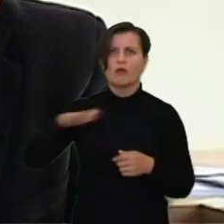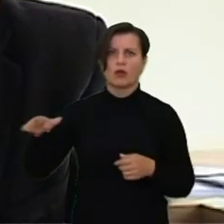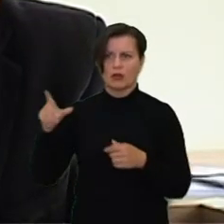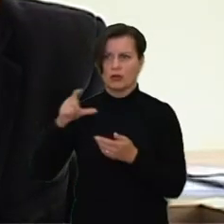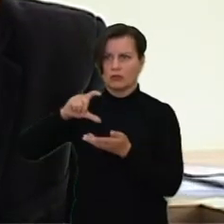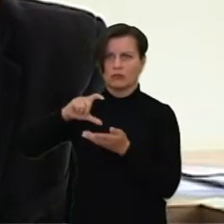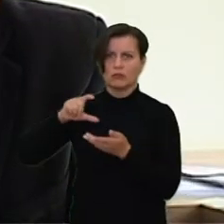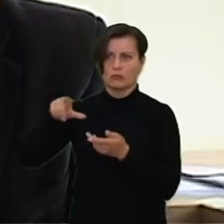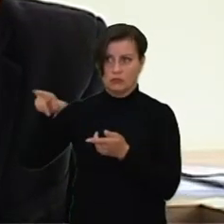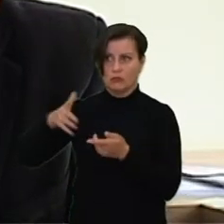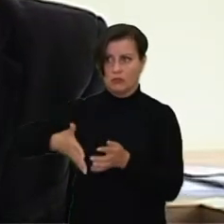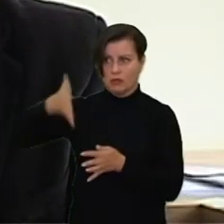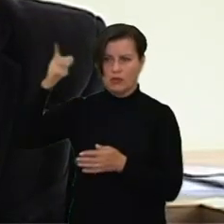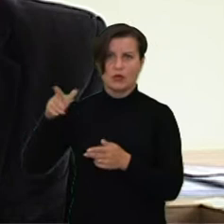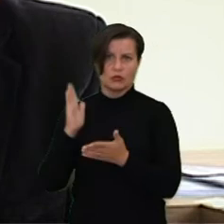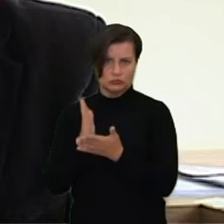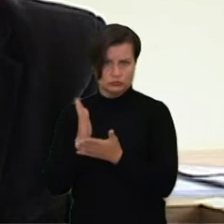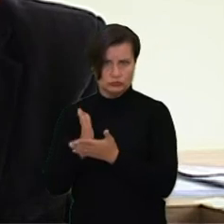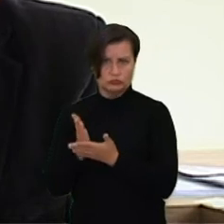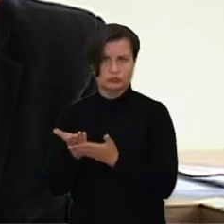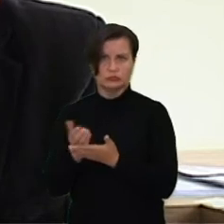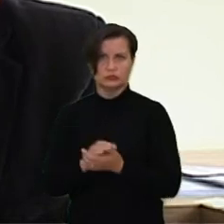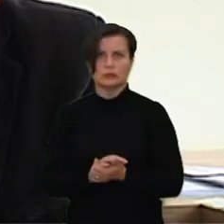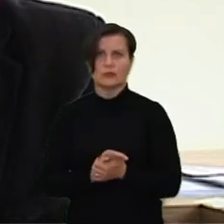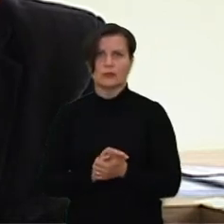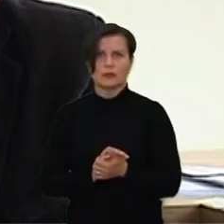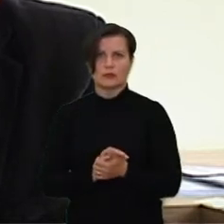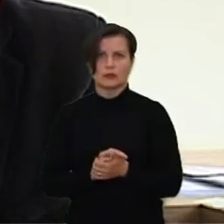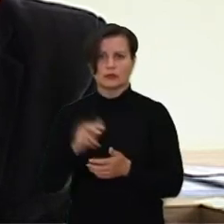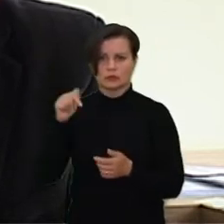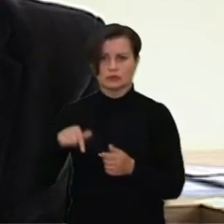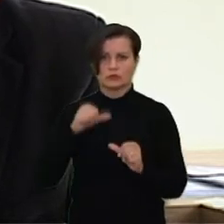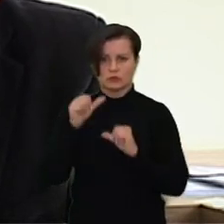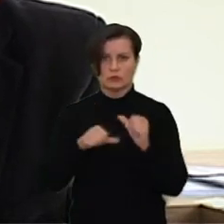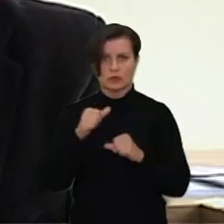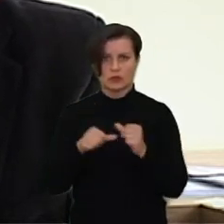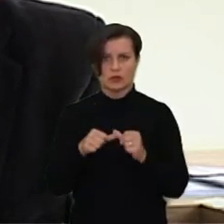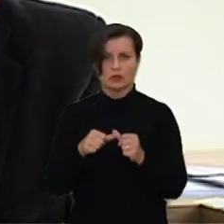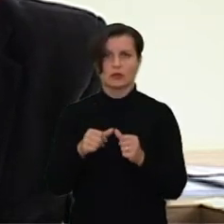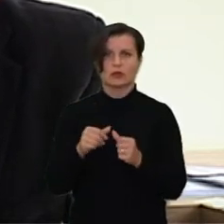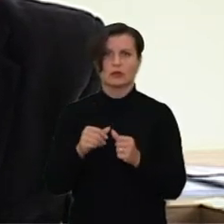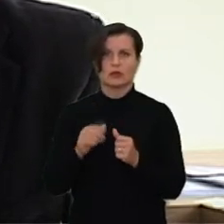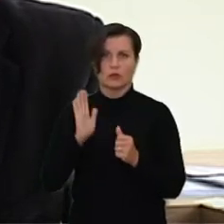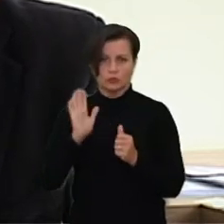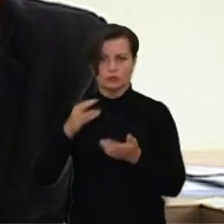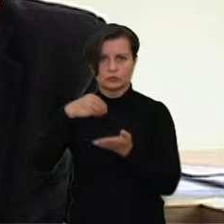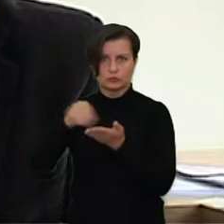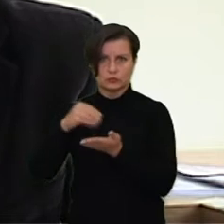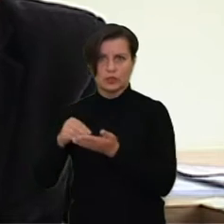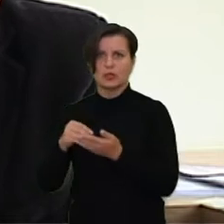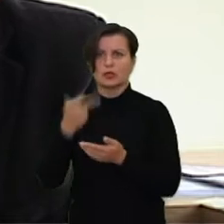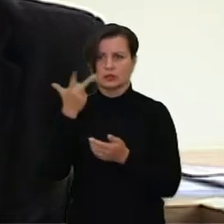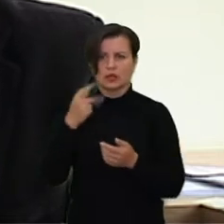būčiose namuose yra nemažai, tai šiame atėjau užvedėme pirkimo procedūras ir šiame tikime